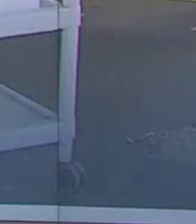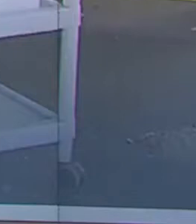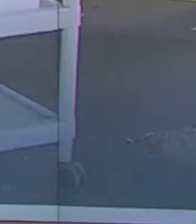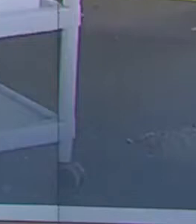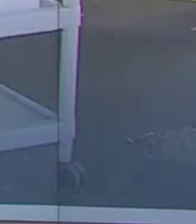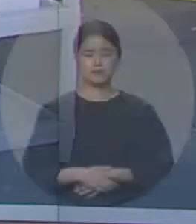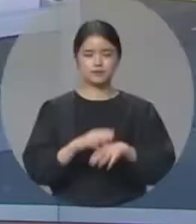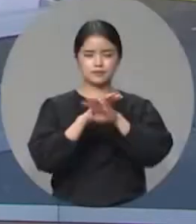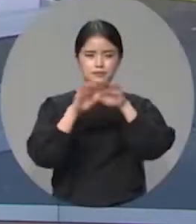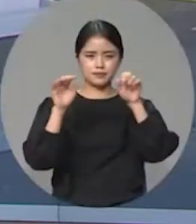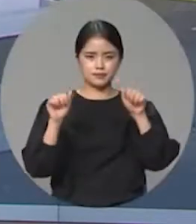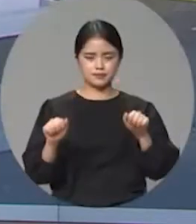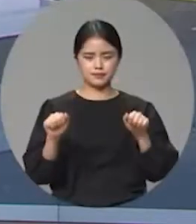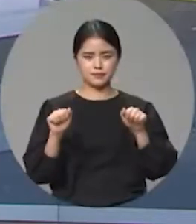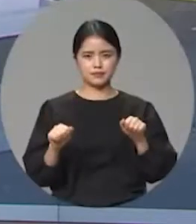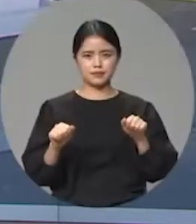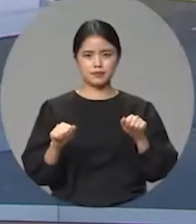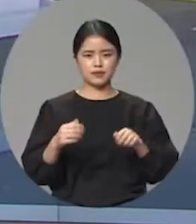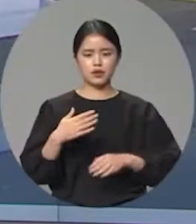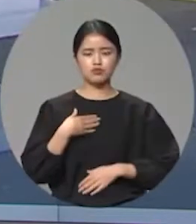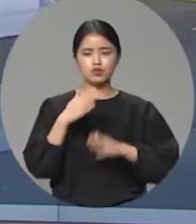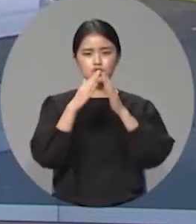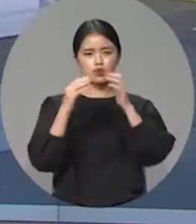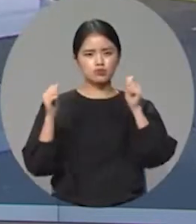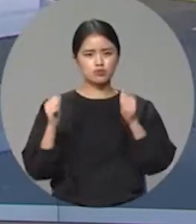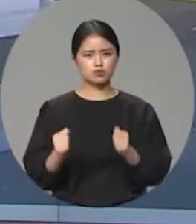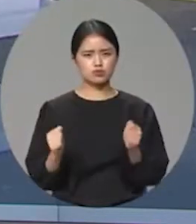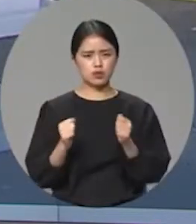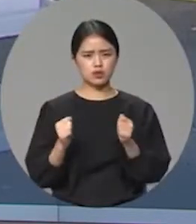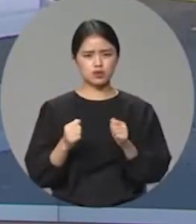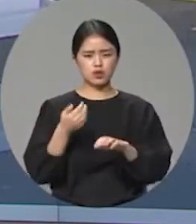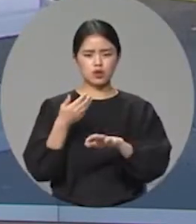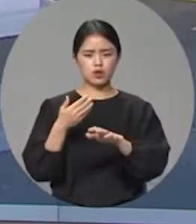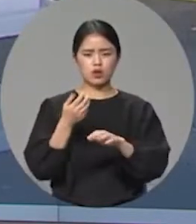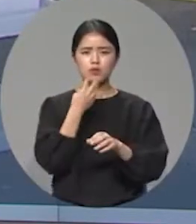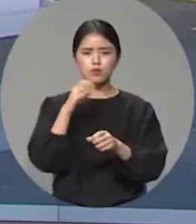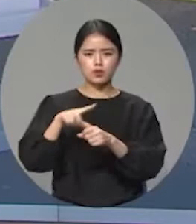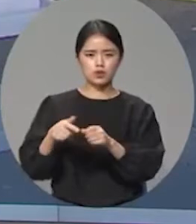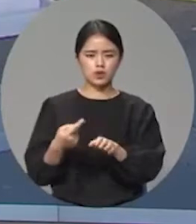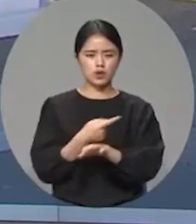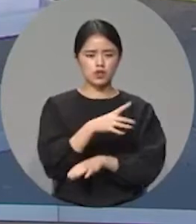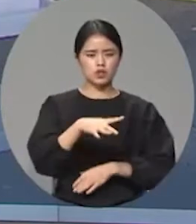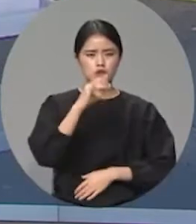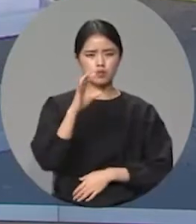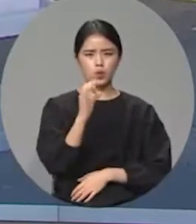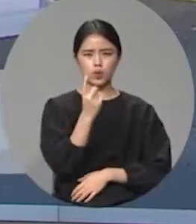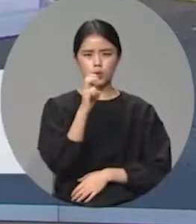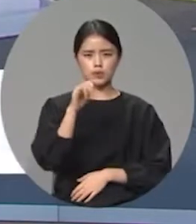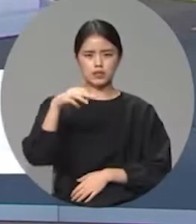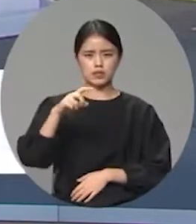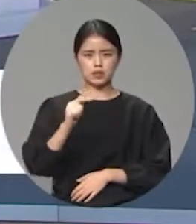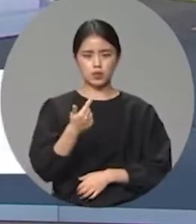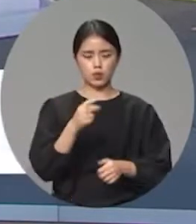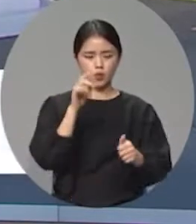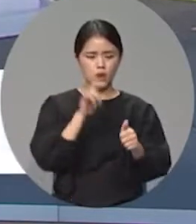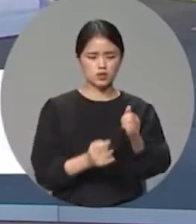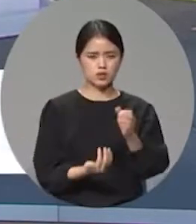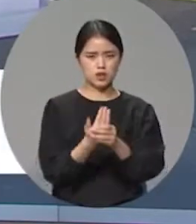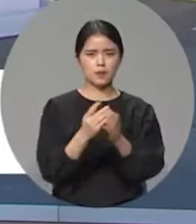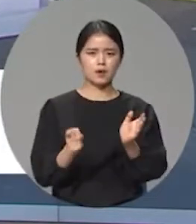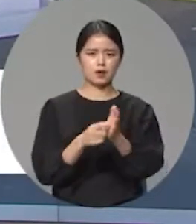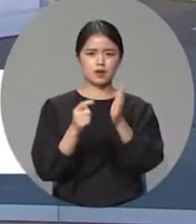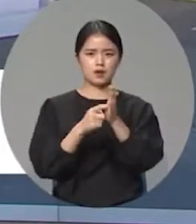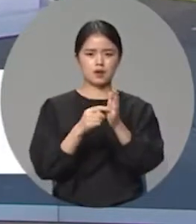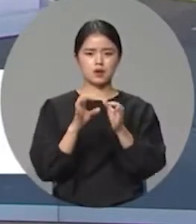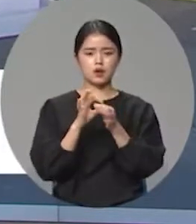여러분, 안녕하십니까? 우리 전북에서 비수도권에서는 처음으로 오미크론 확진자가 나와 비상입니다. 관련